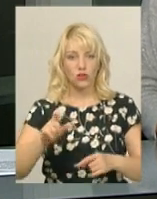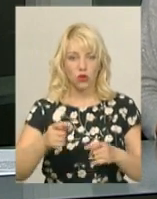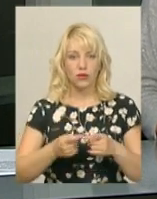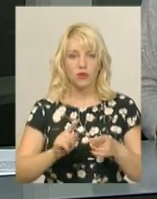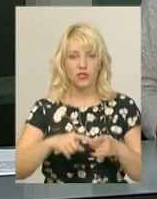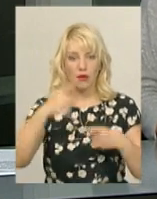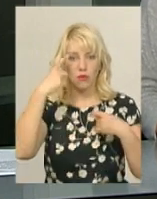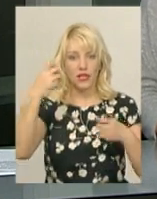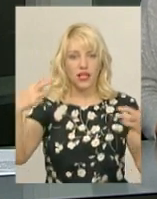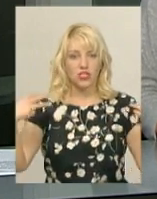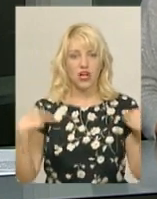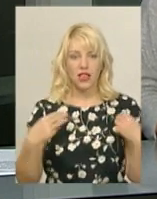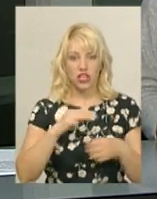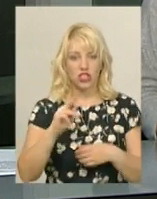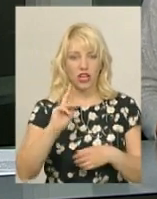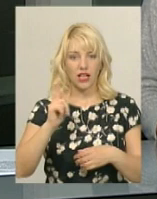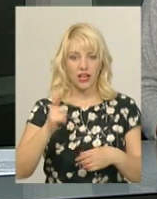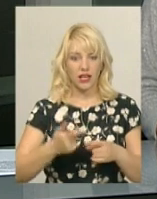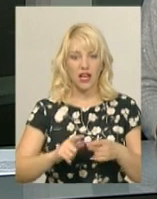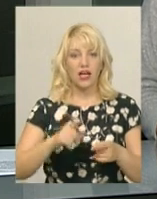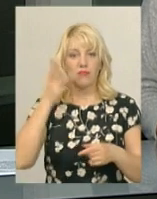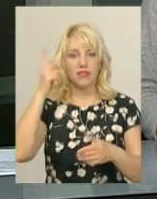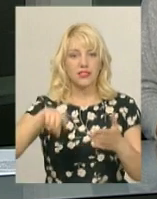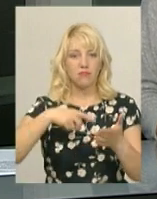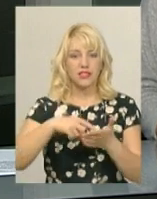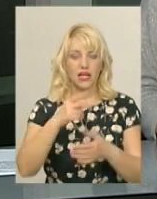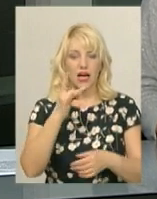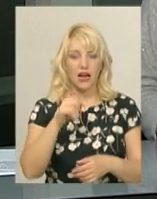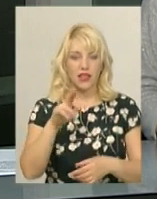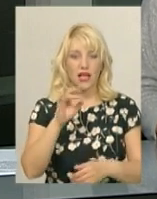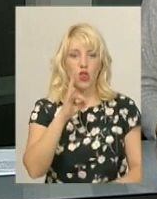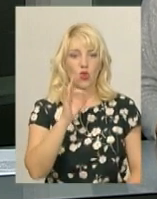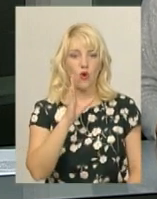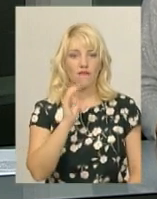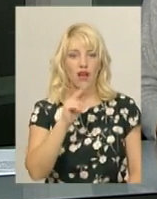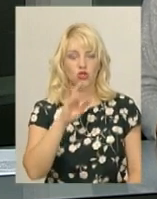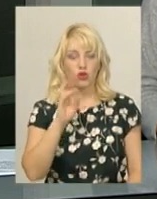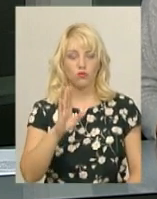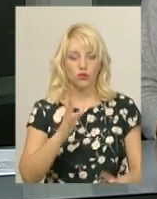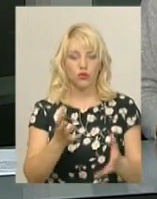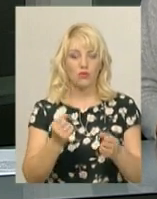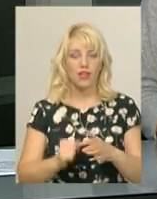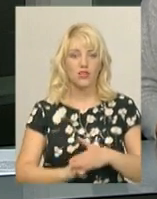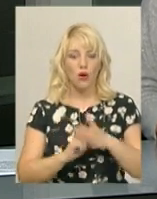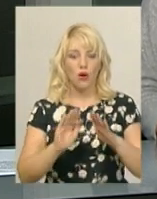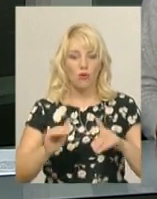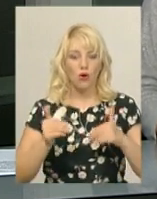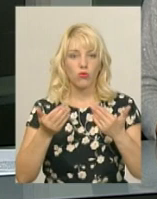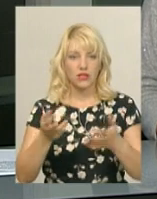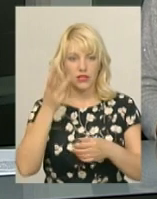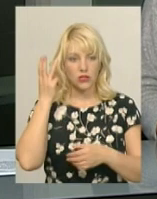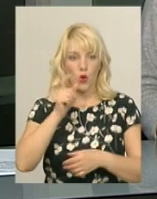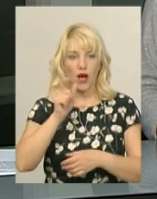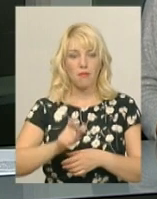управління житлово-комунального господарства Хмельницької міської ради Василь Новачок. За основу братимуть пропозиції хмельничан. Детальніше у